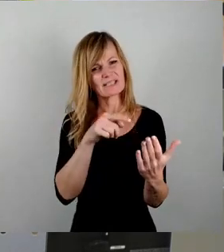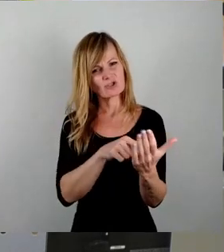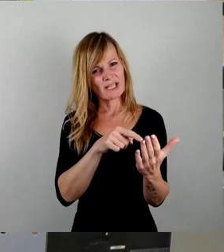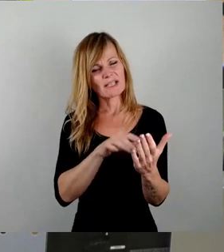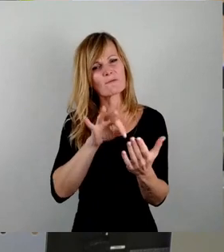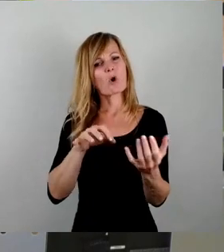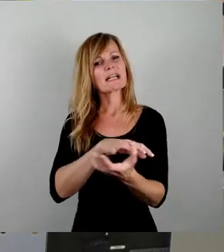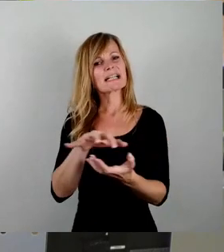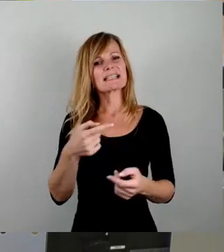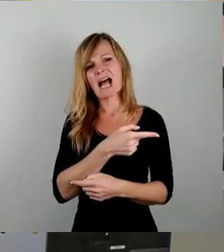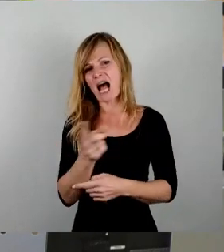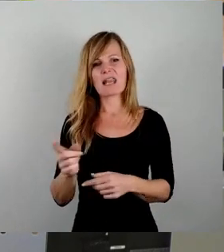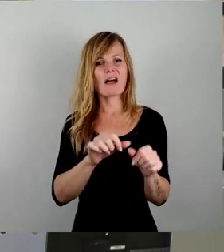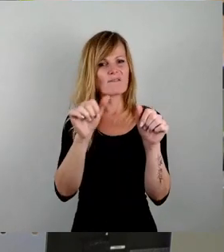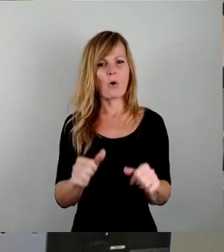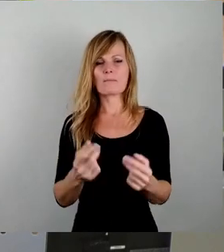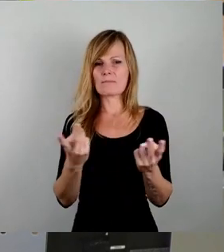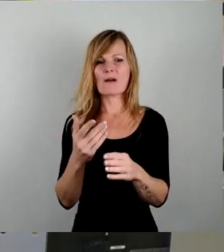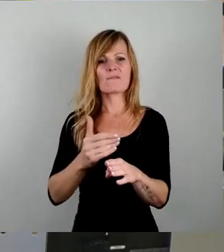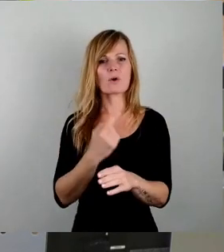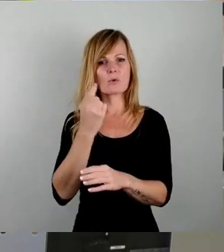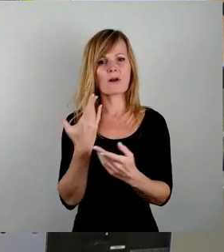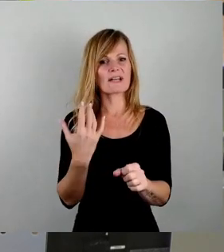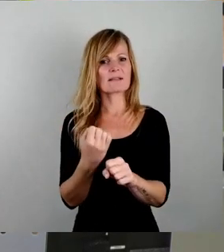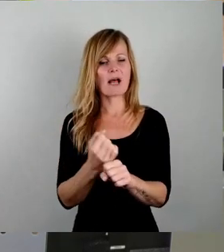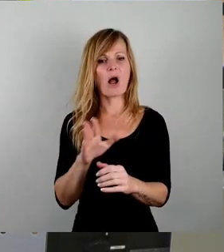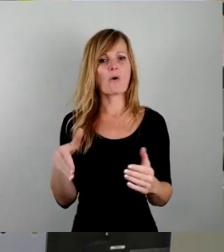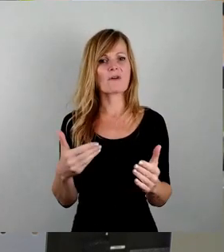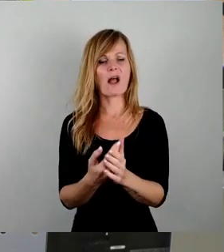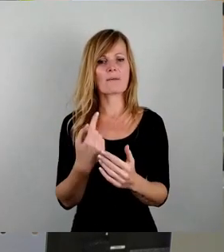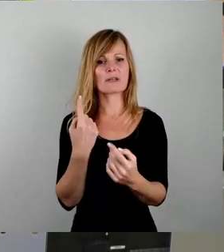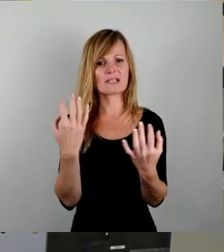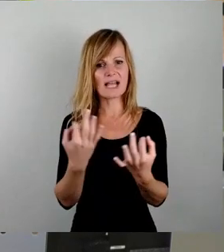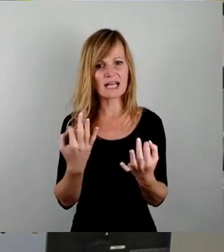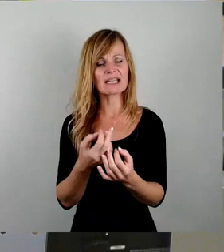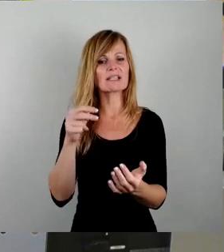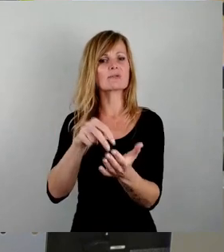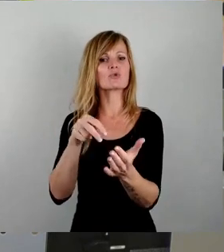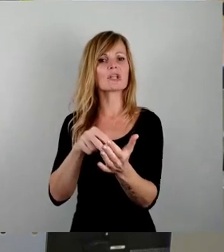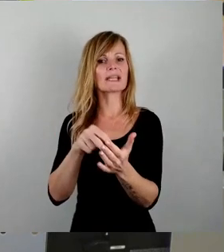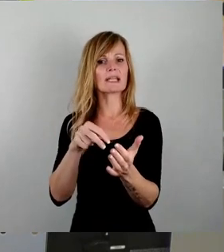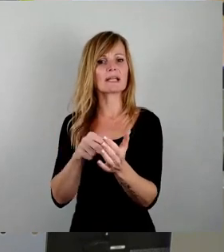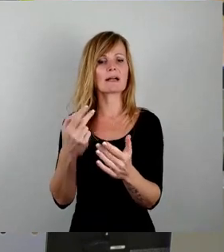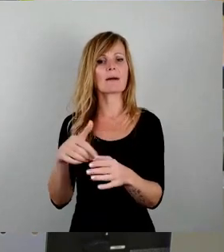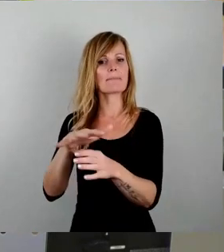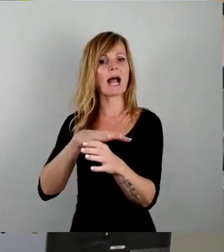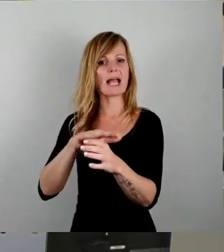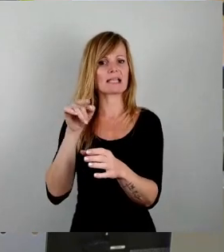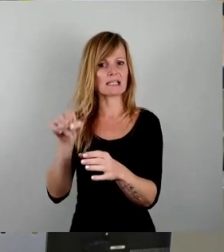aller Art Vorsorge zu treffen, ist in erster Linie Aufgabe des sachlich zuständigen Bereiches.